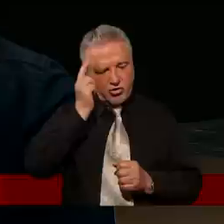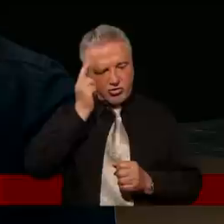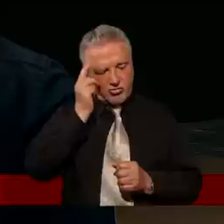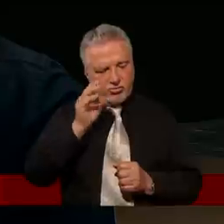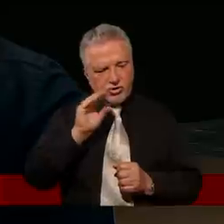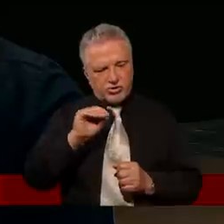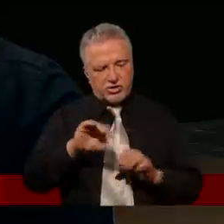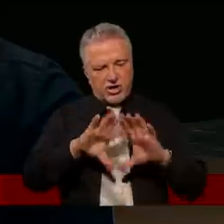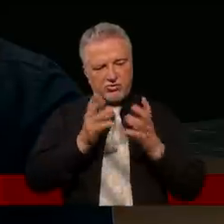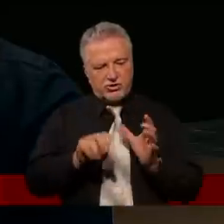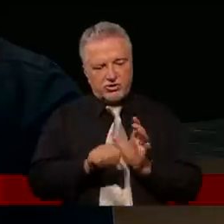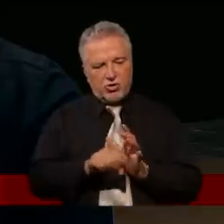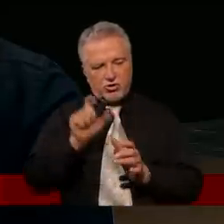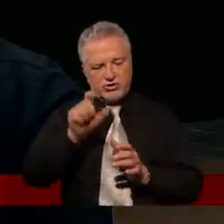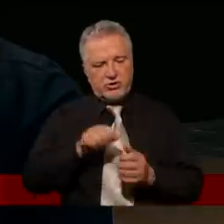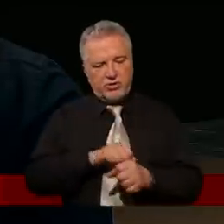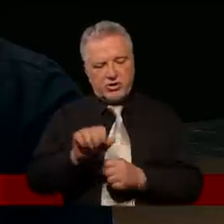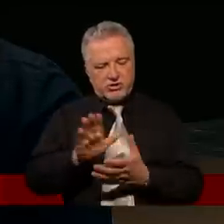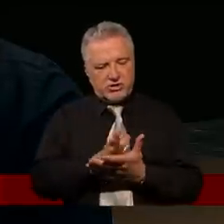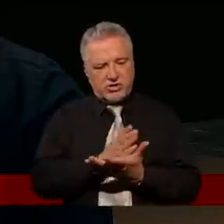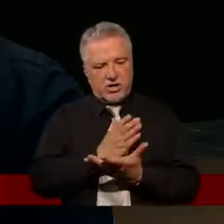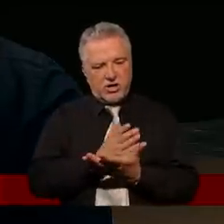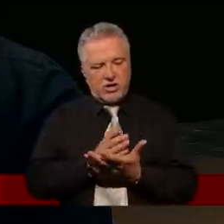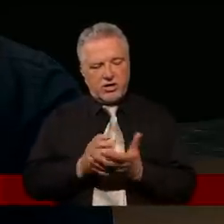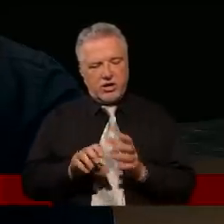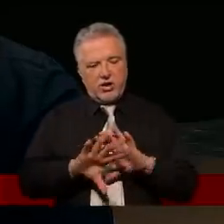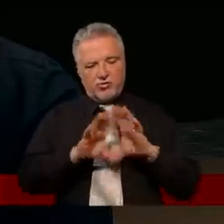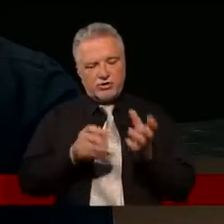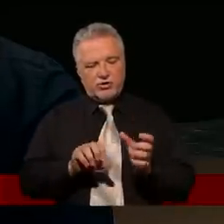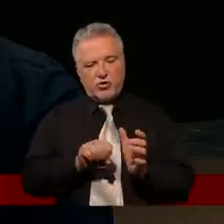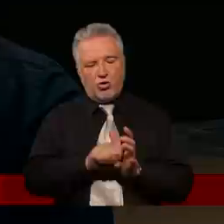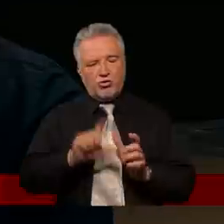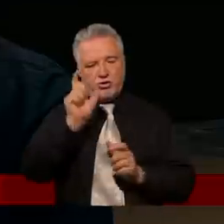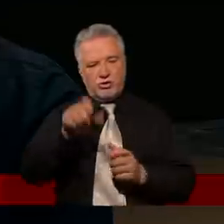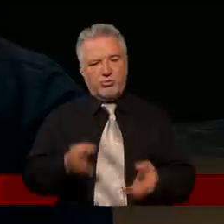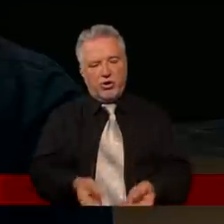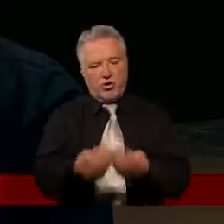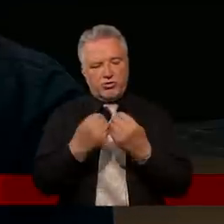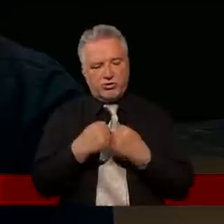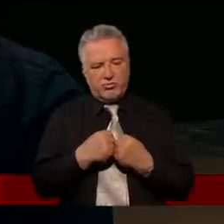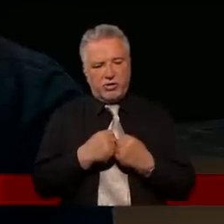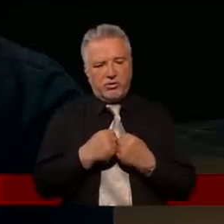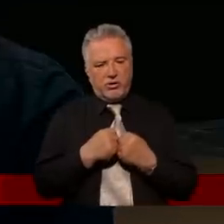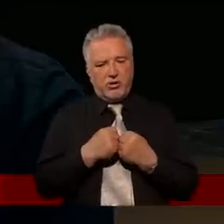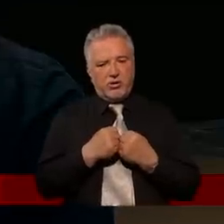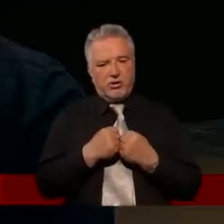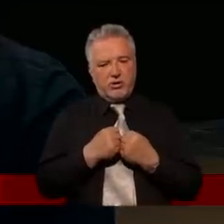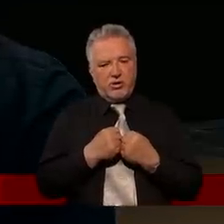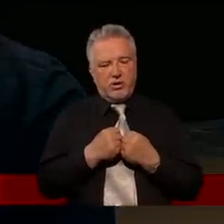wszystko od Ciebie jest zależne, wszystko od Ciebie otrzymujemy i